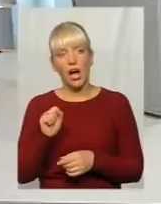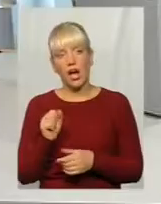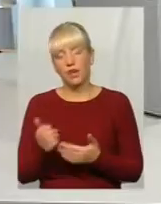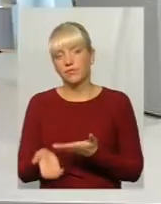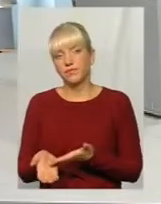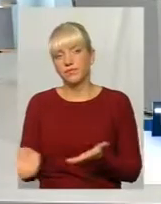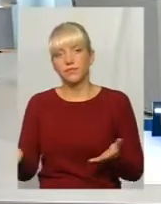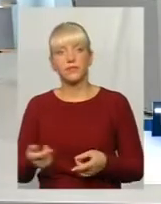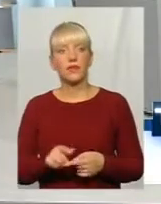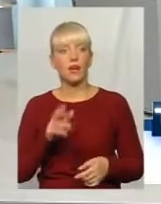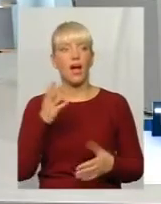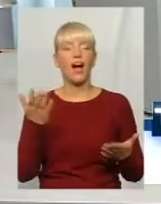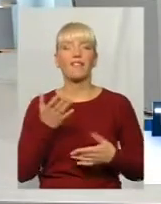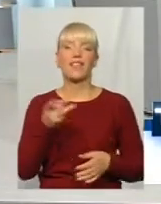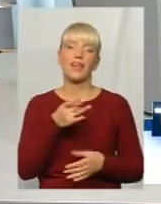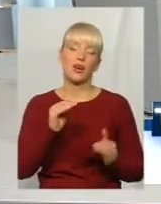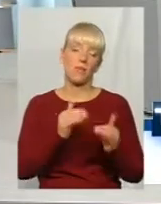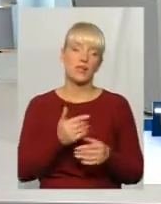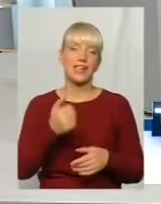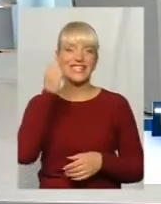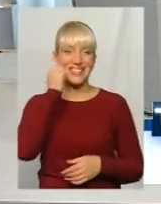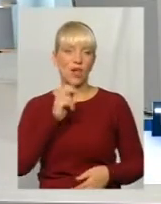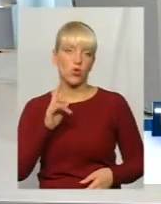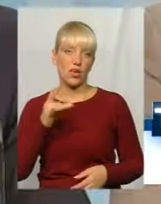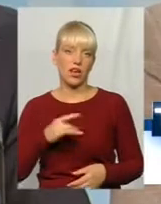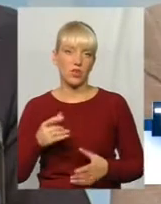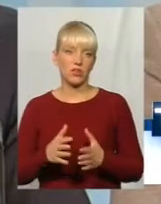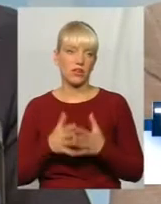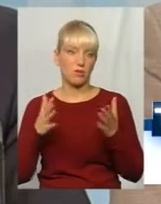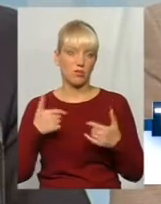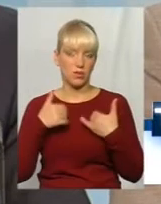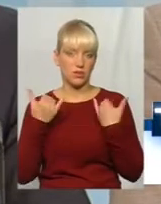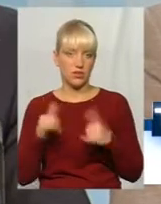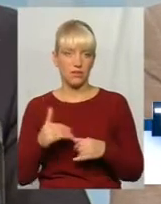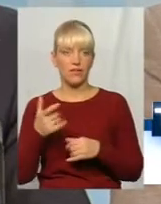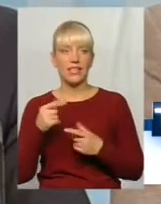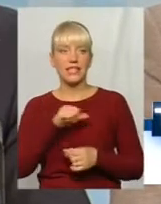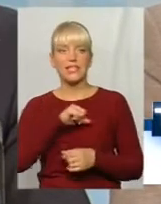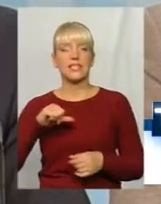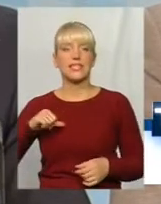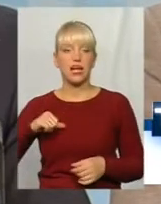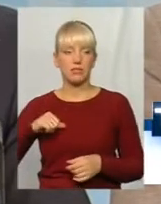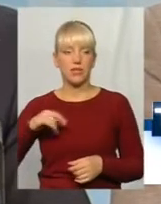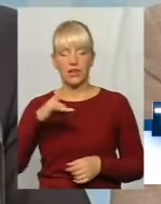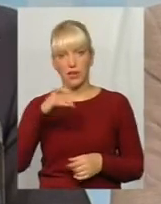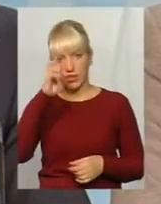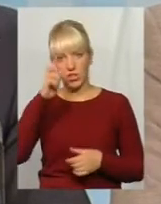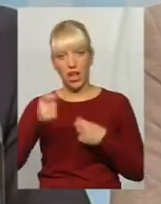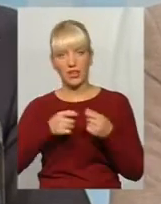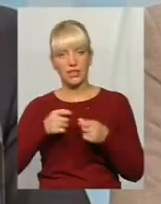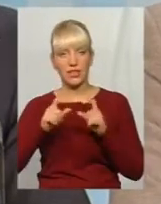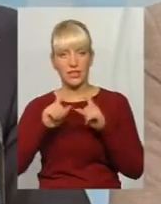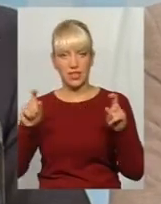Скажіть нам, в яких районах більше? Візьмусь, в Старокостянтинівський район мене найбільше здивував, де самі райдержадміністрації, керівництво